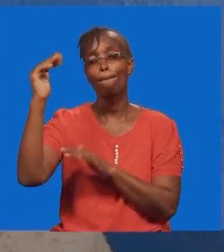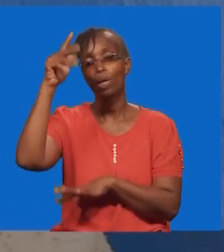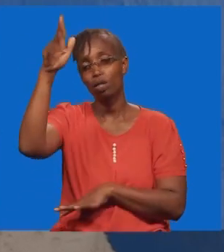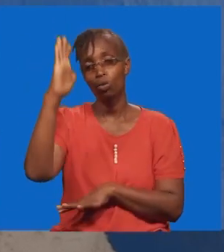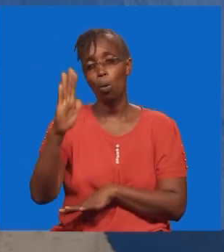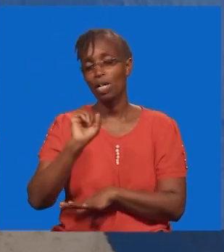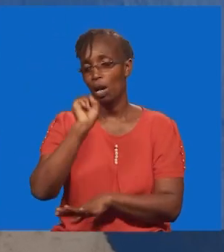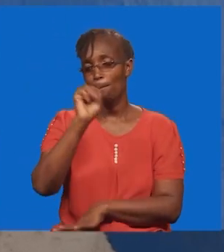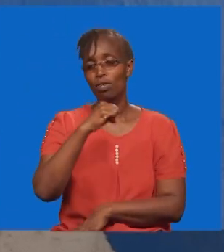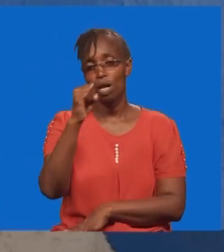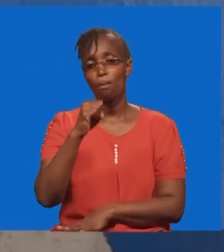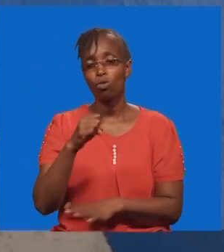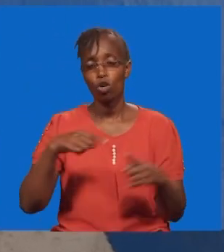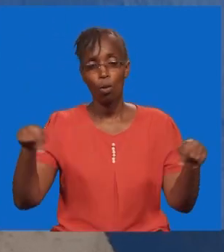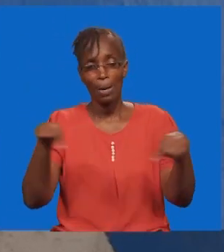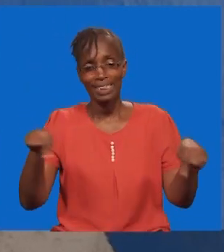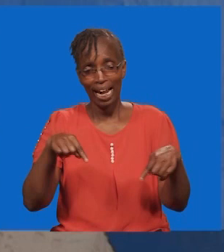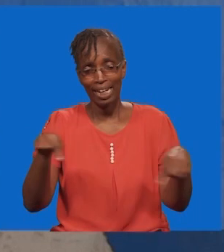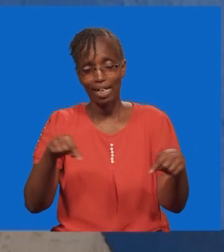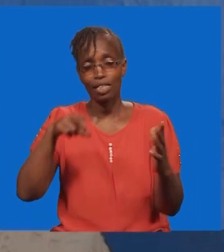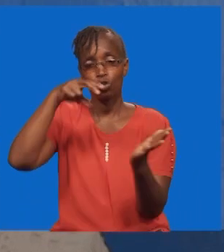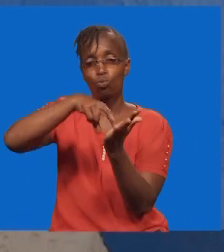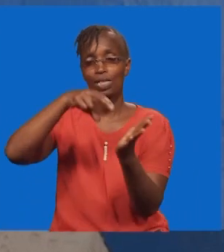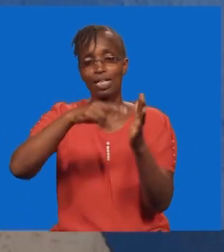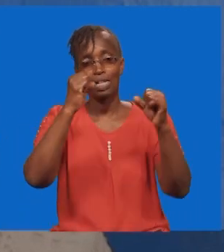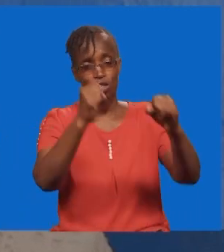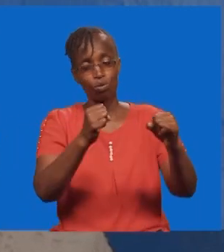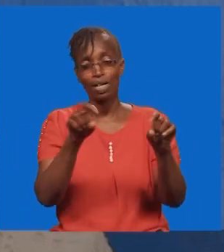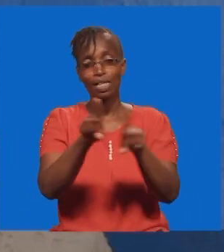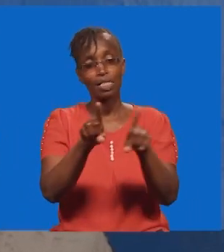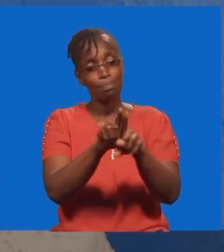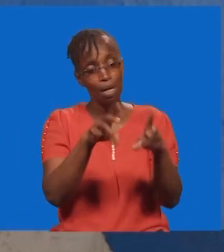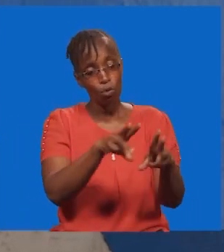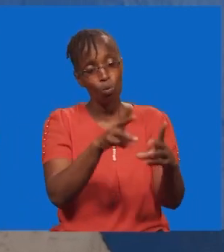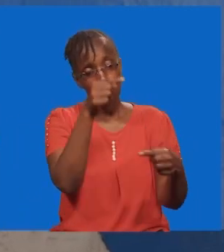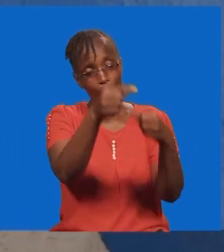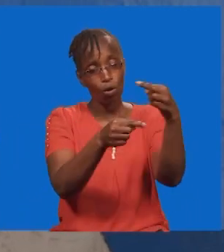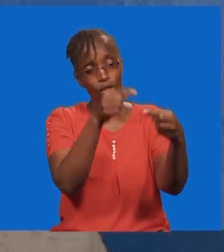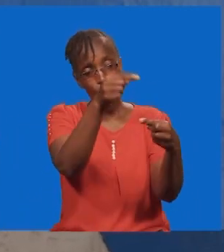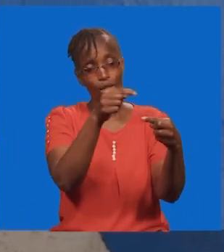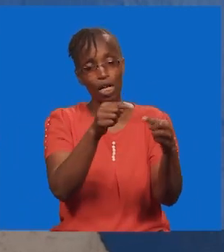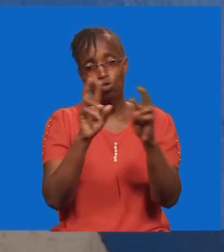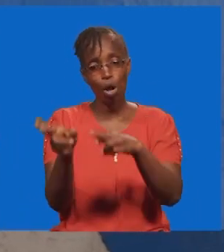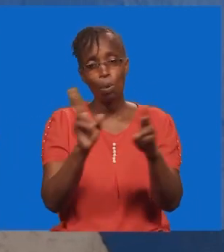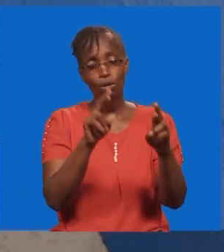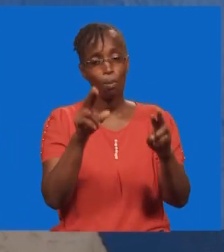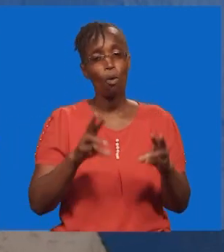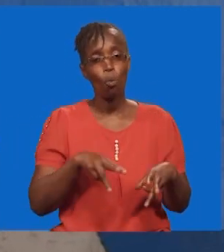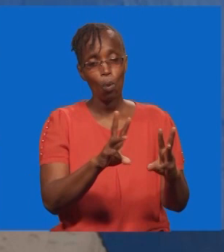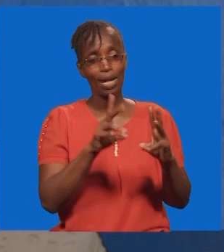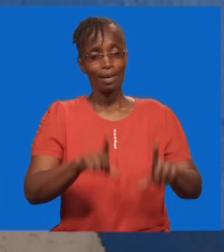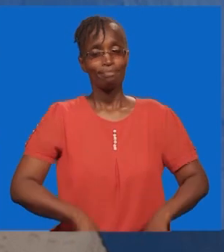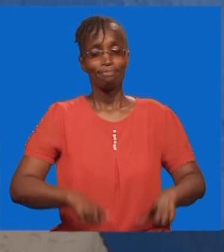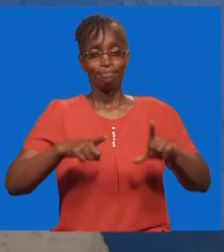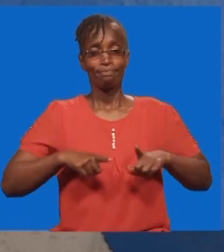mungu, auwezi tingika, unasimama imara. Lili tunaendelea katika maisha yetu ya